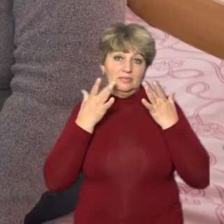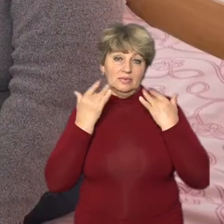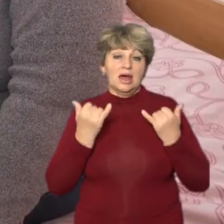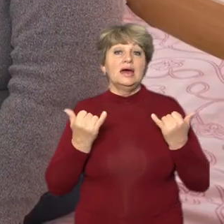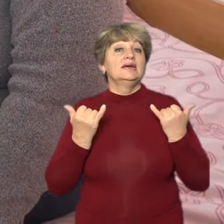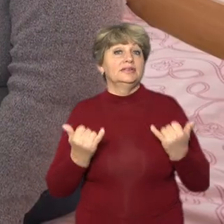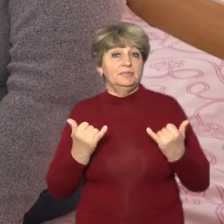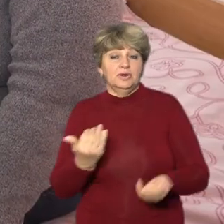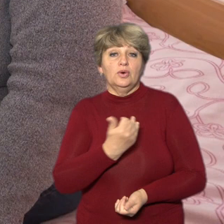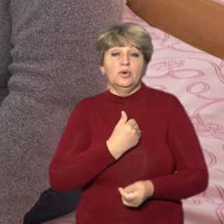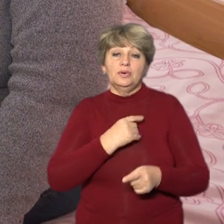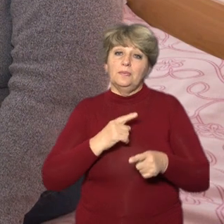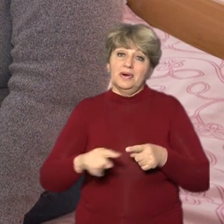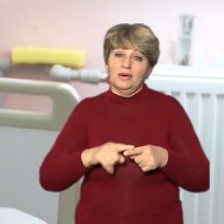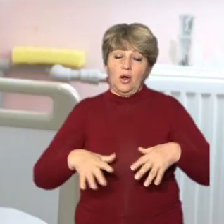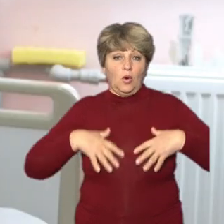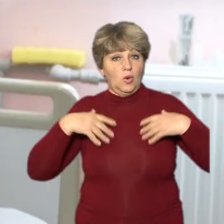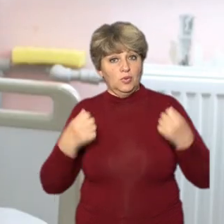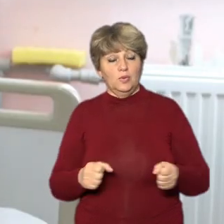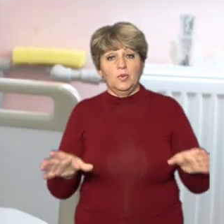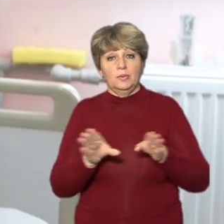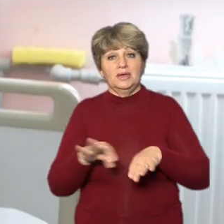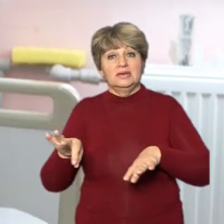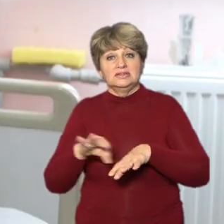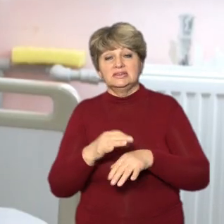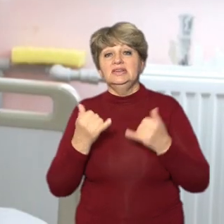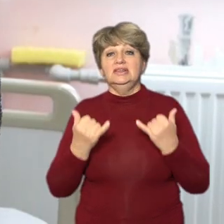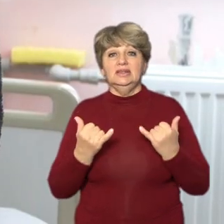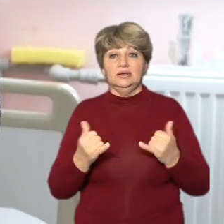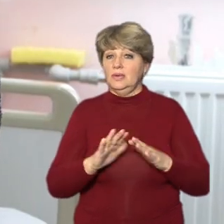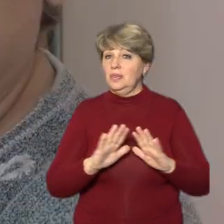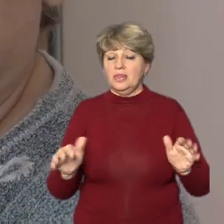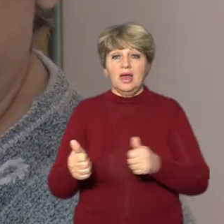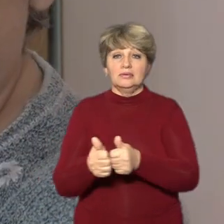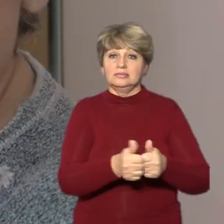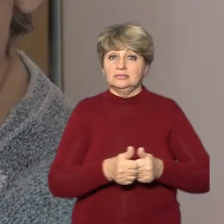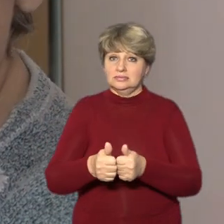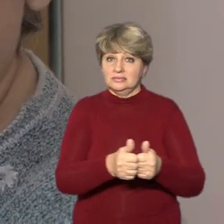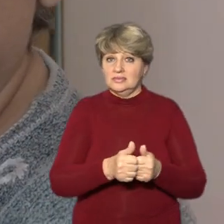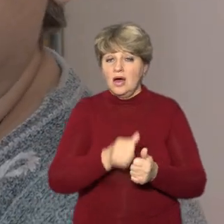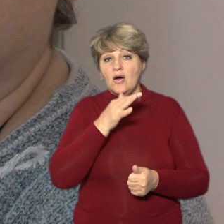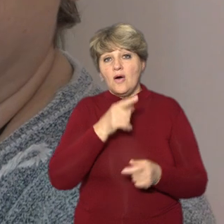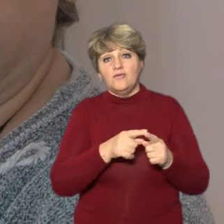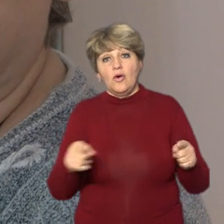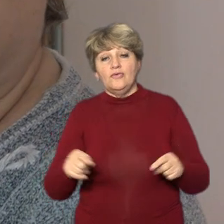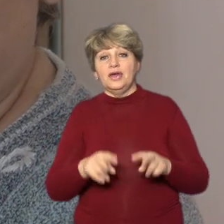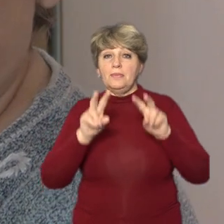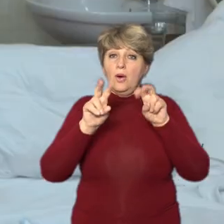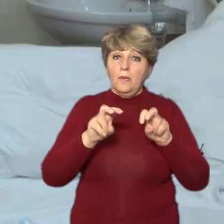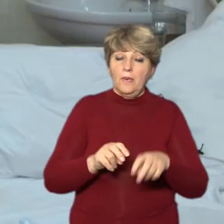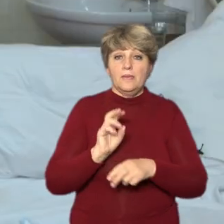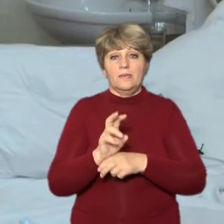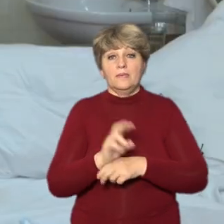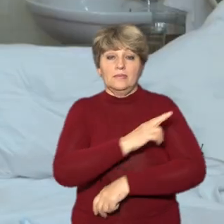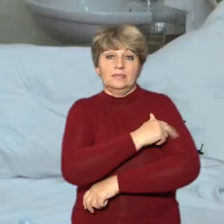каже пан Євгеній, хоче якнайшвидше одужати. З дружиною вони нині, додає, нерозлучні. Хіба на час оглядів та відвідин поліклініки.